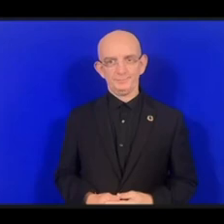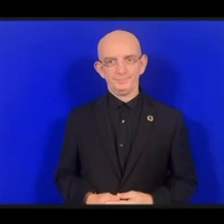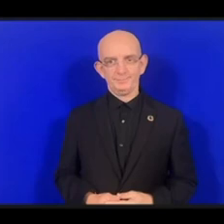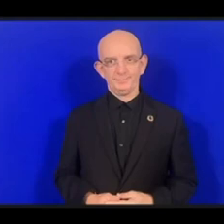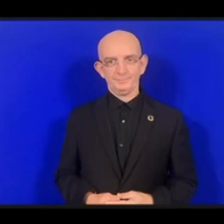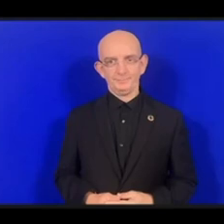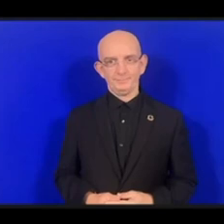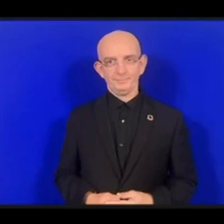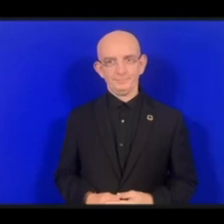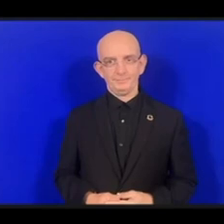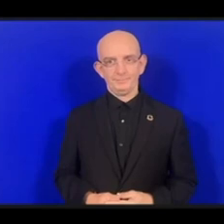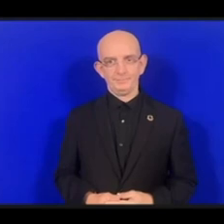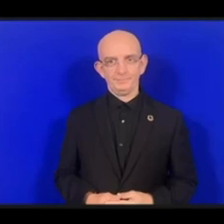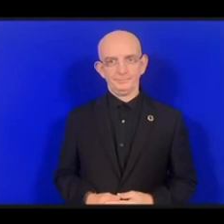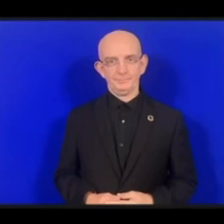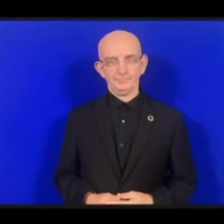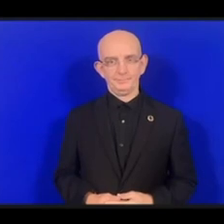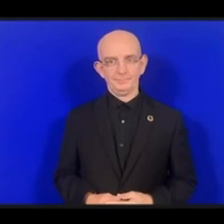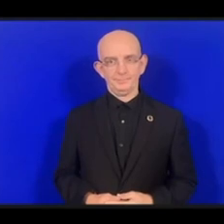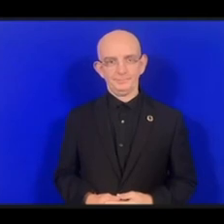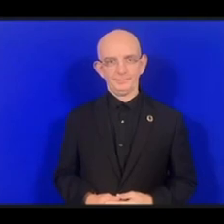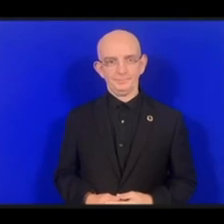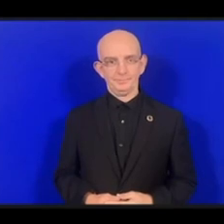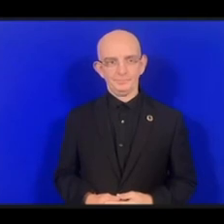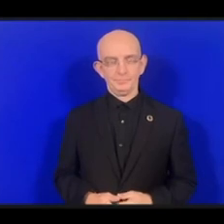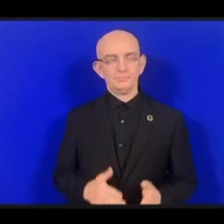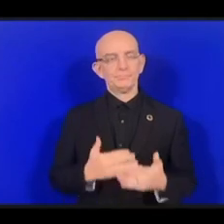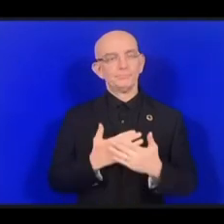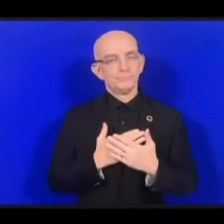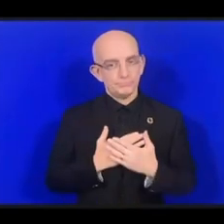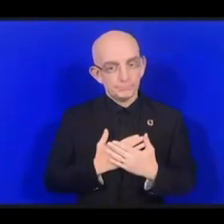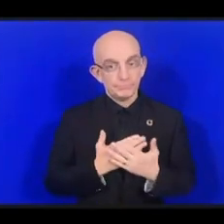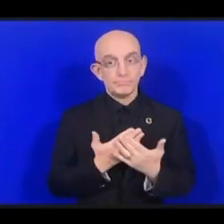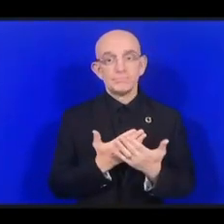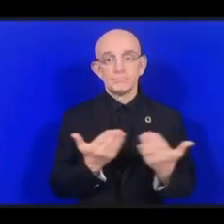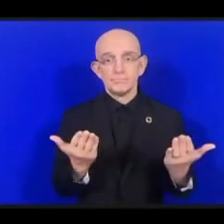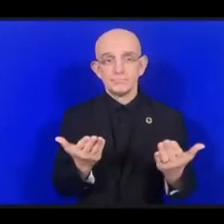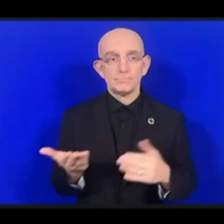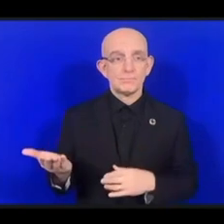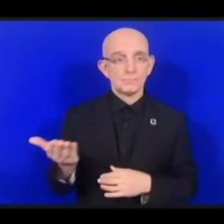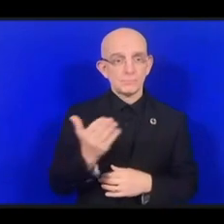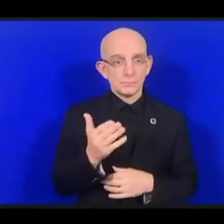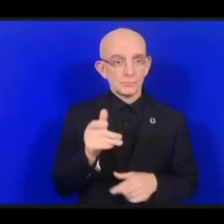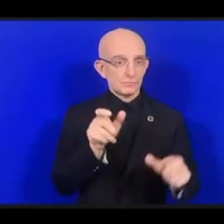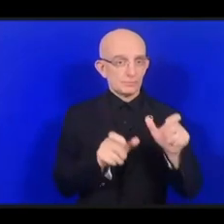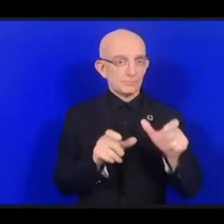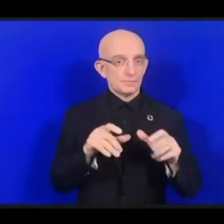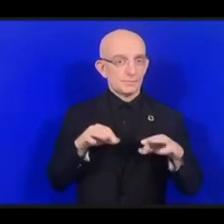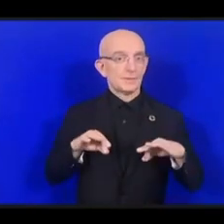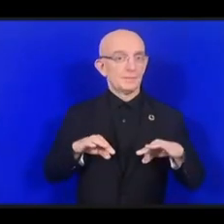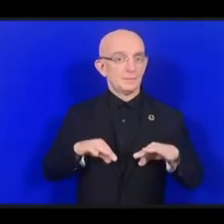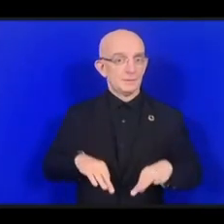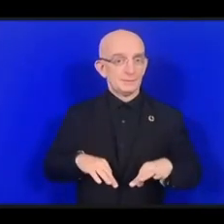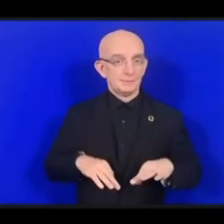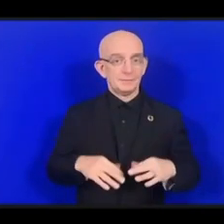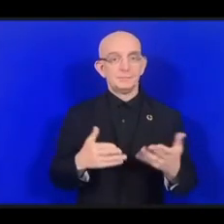Ваше превосходительство, господин министр Коичи Ватанаби, уважаемые участники, дамы и господа